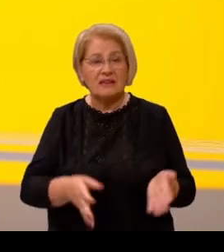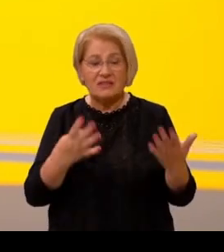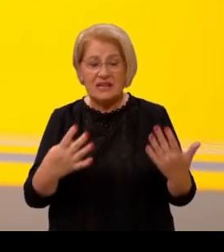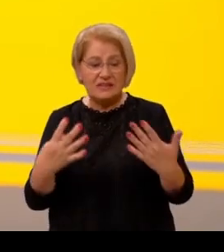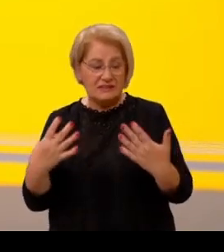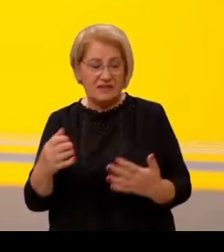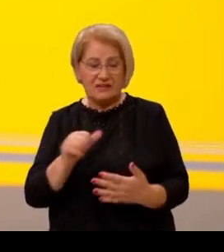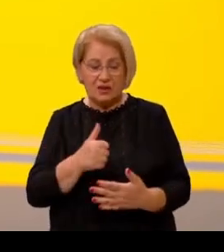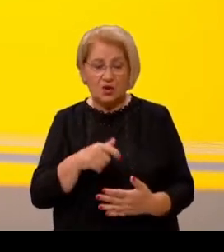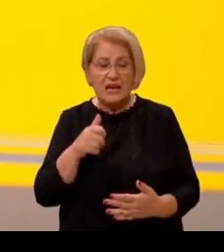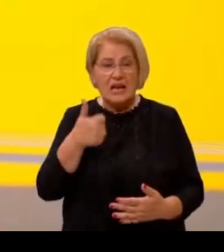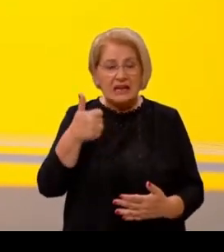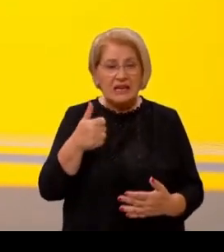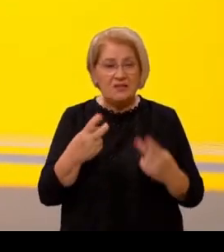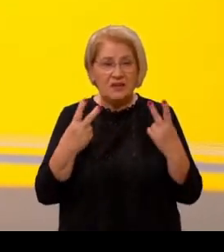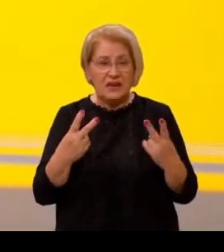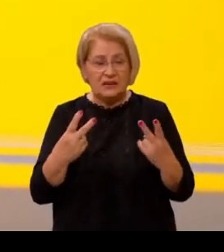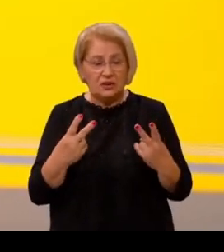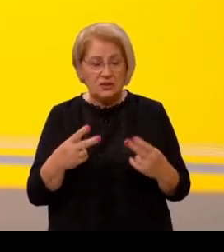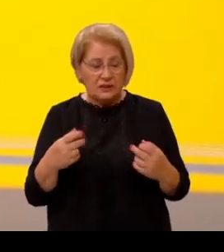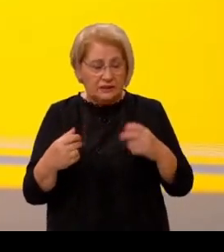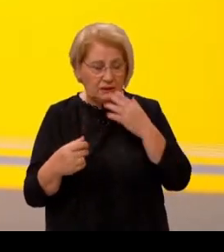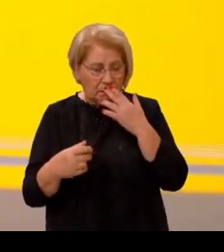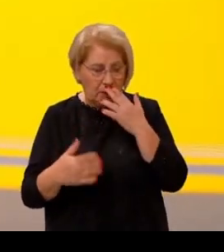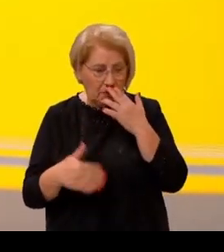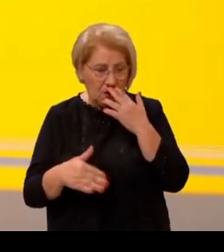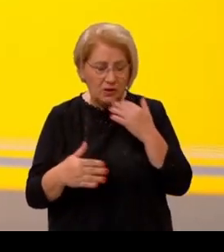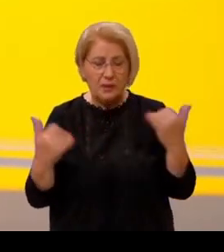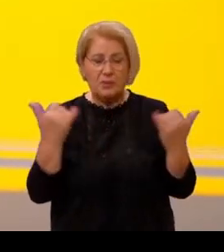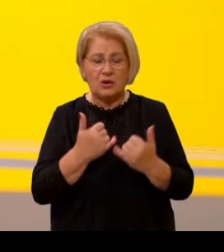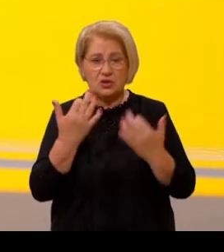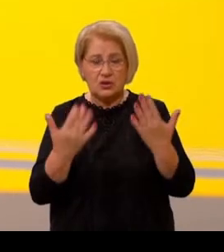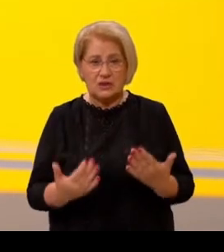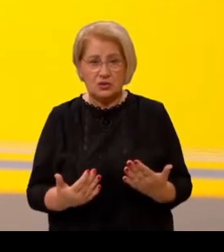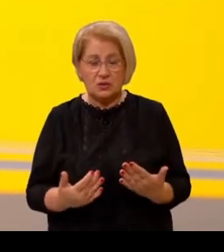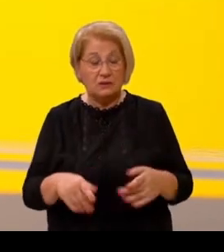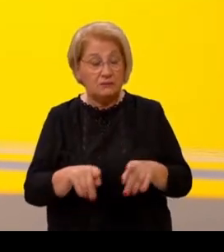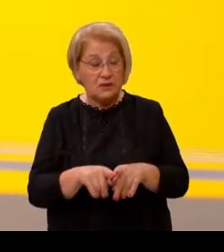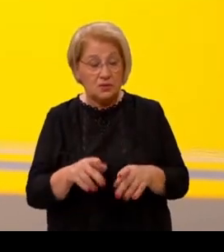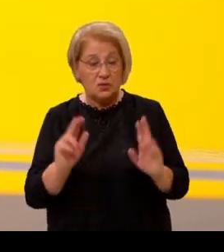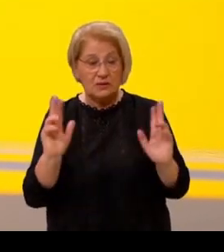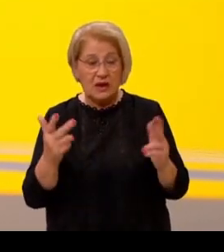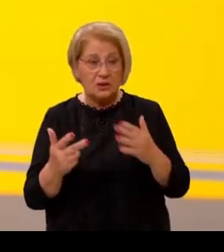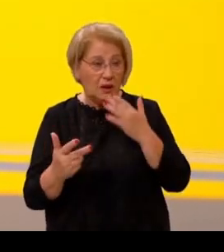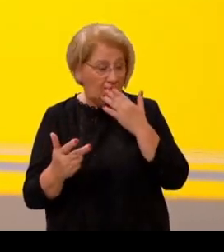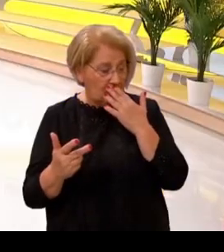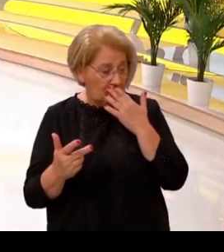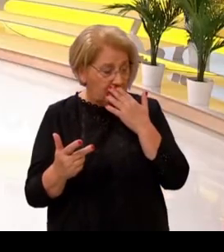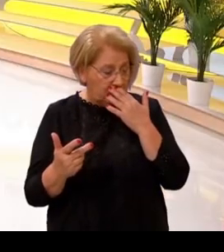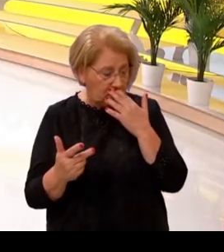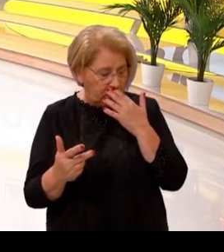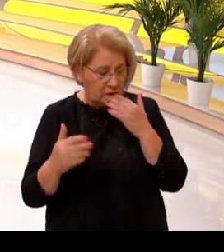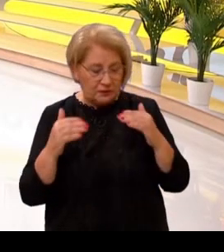kad je prva aktualna vrijednost mirovine krivo iz računata. Zatim smo zatražili i novu formulu uskladživanja